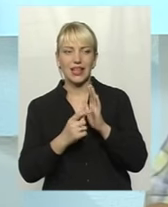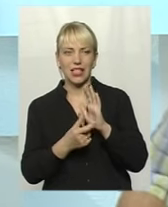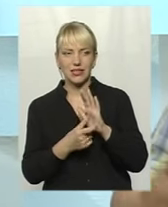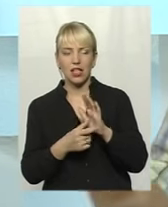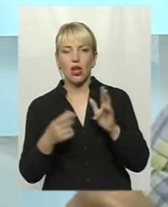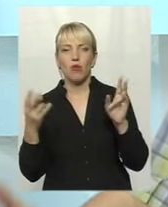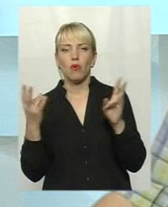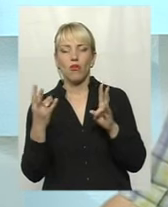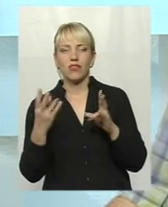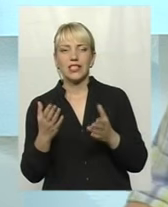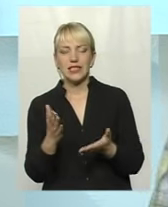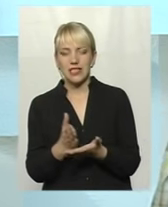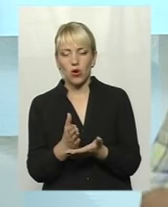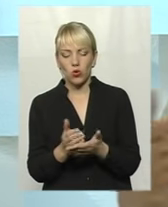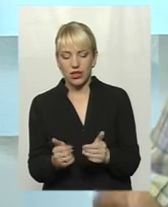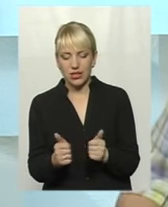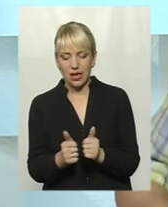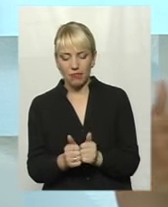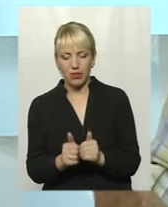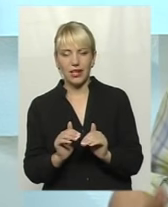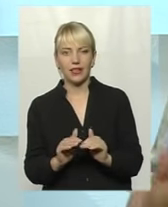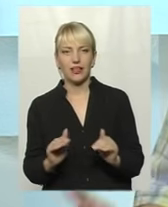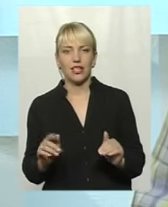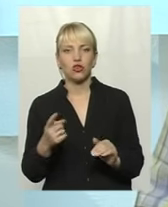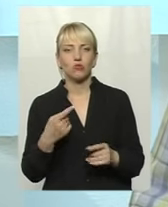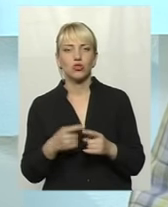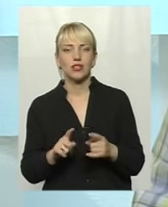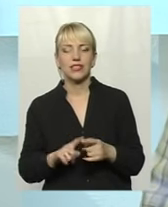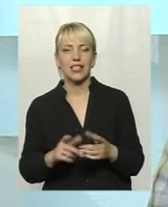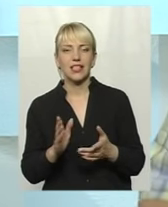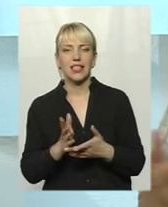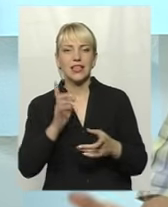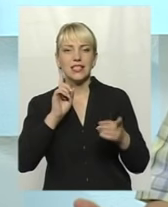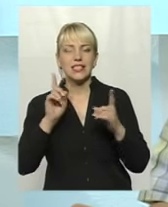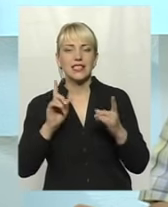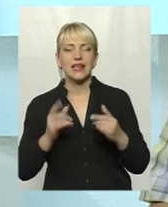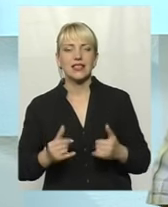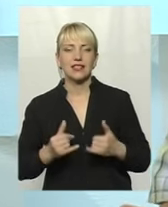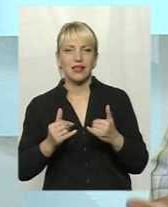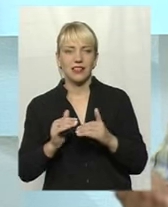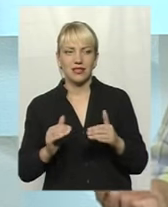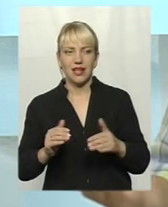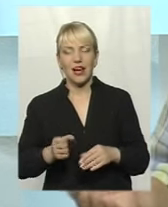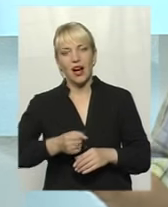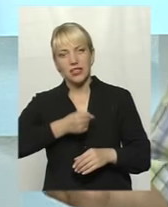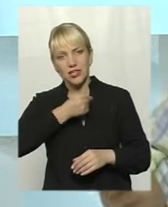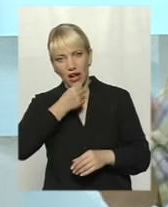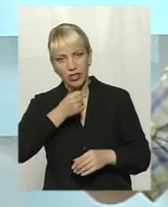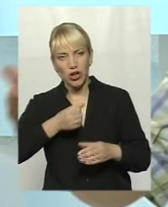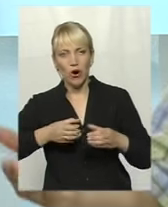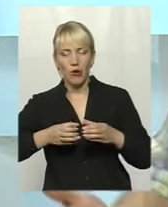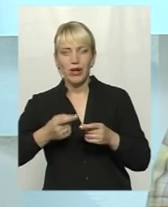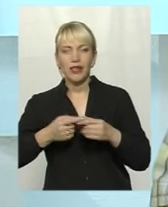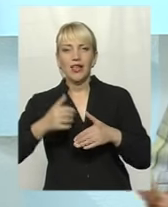школи, мають знаходитись біля батьків. Бо для них це стрес, їх возити автобусом ніхто не буде. Діти старші, це вже середня профільна,